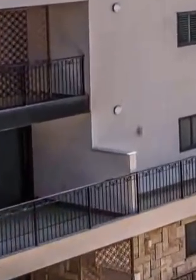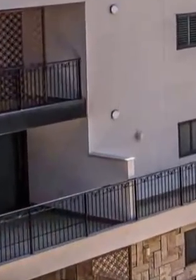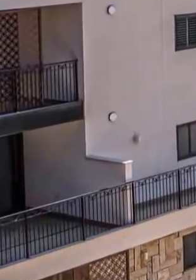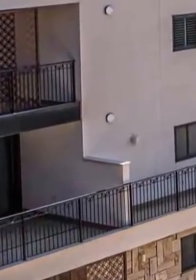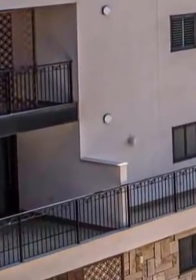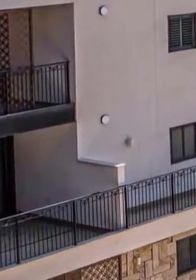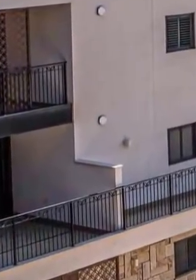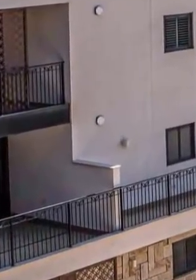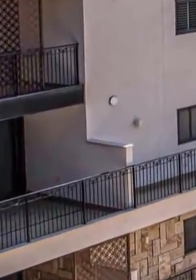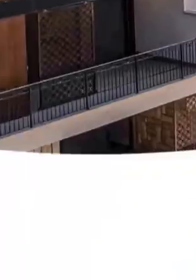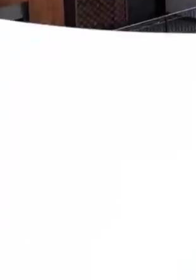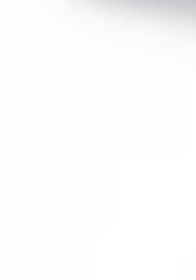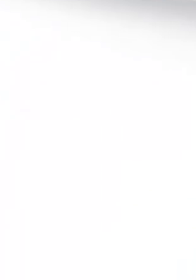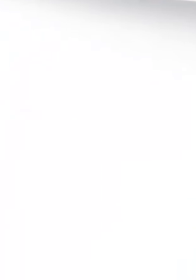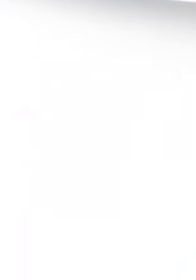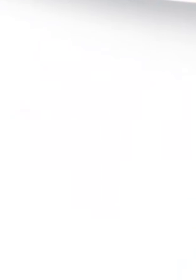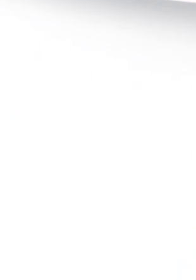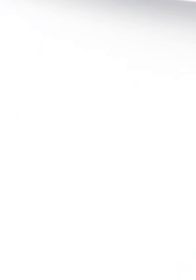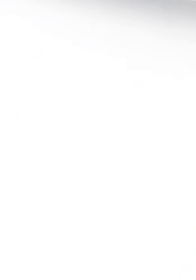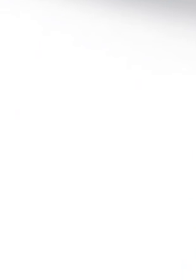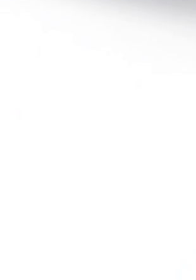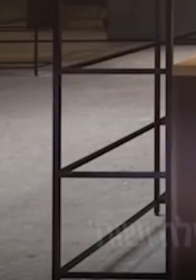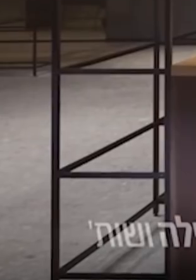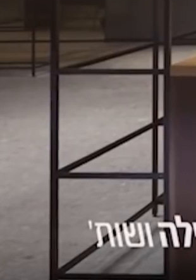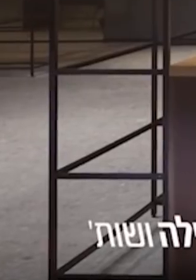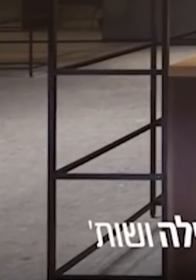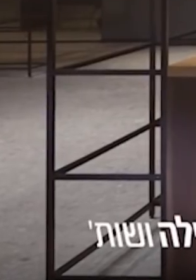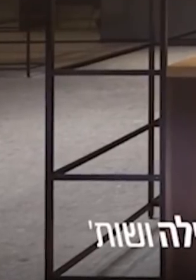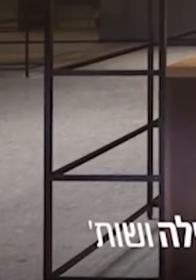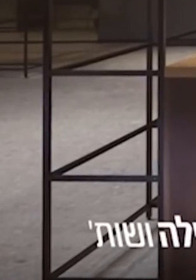ומרווחות בסטנדרטים גבוהים. בפלאס ביור מוגן להבים.